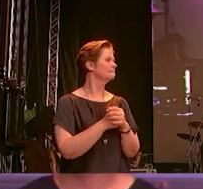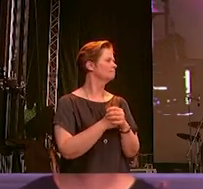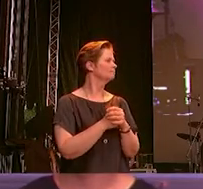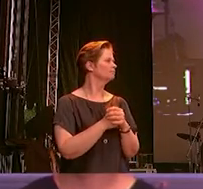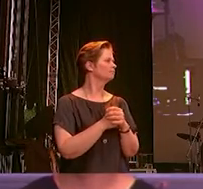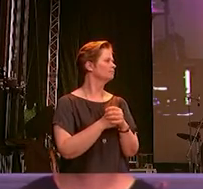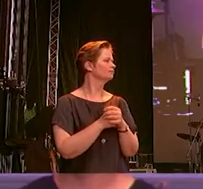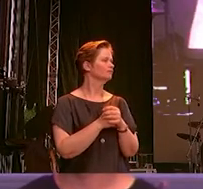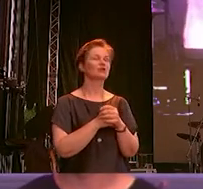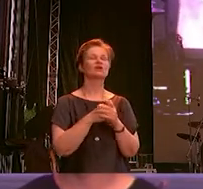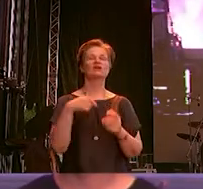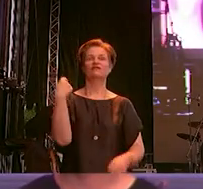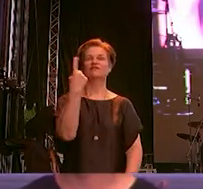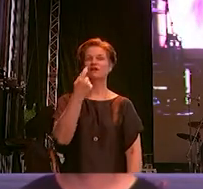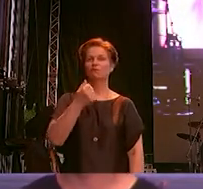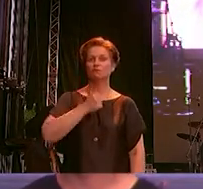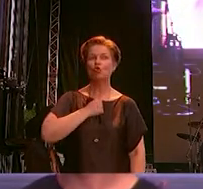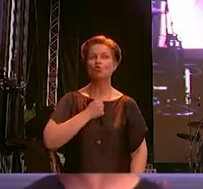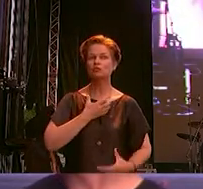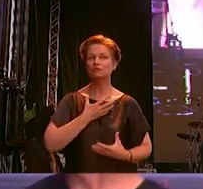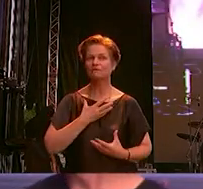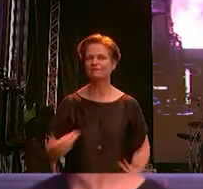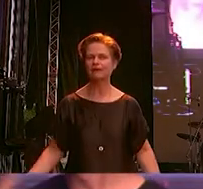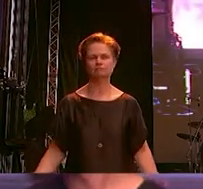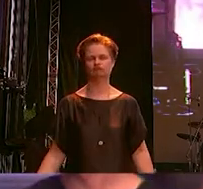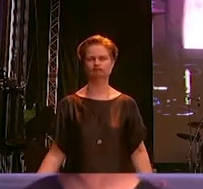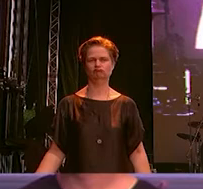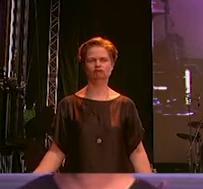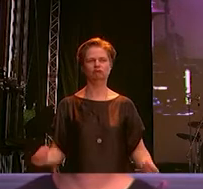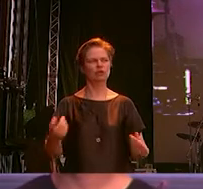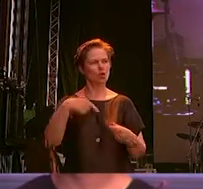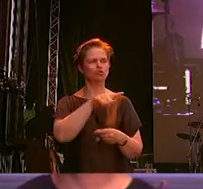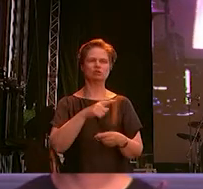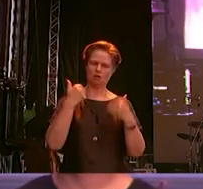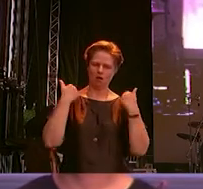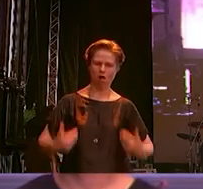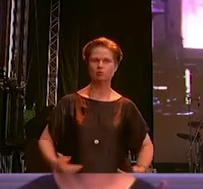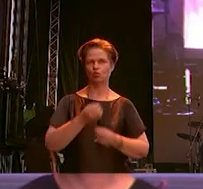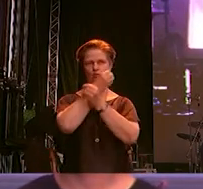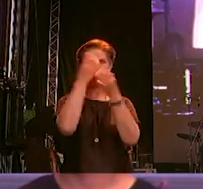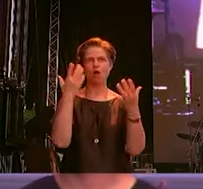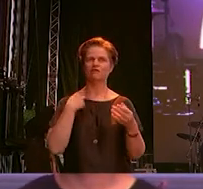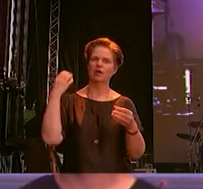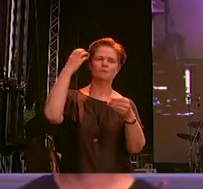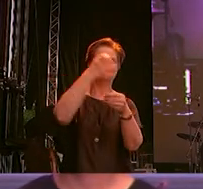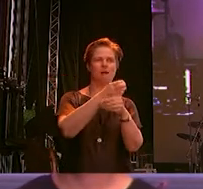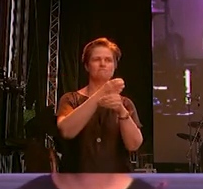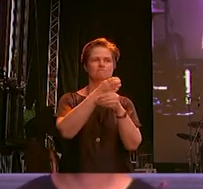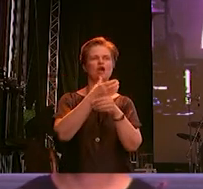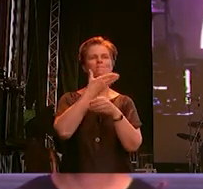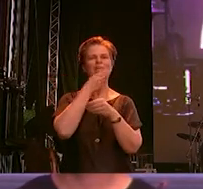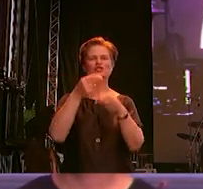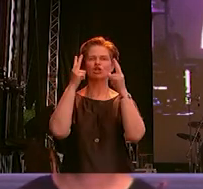Doch entmutigen lassen wir uns nicht. Im Gegenteil, unsere Haltung bleibt klar. Wir stehen ein für unteilbare